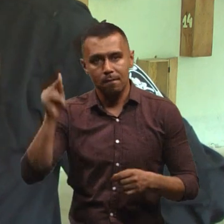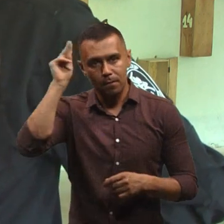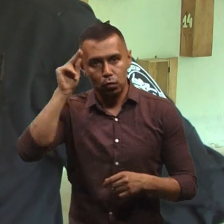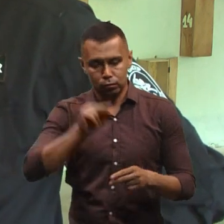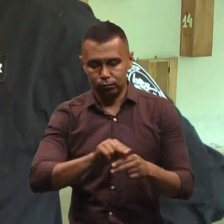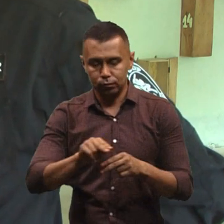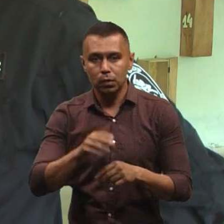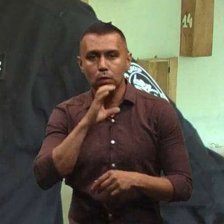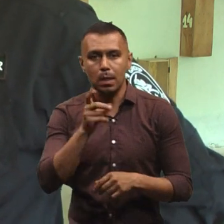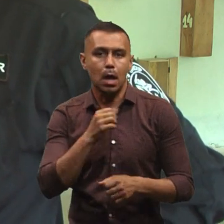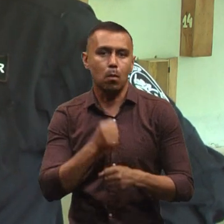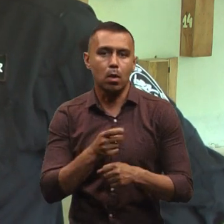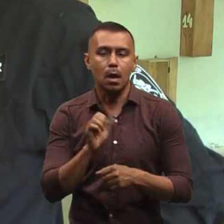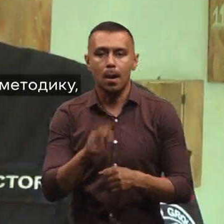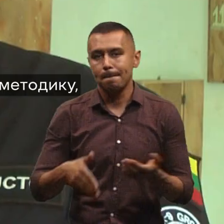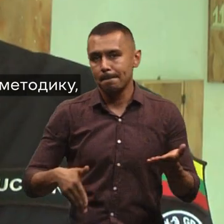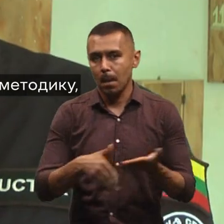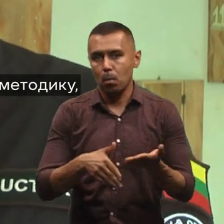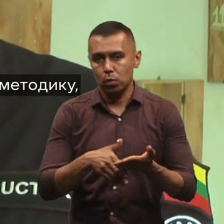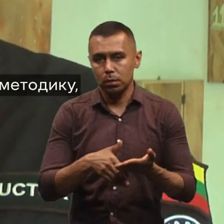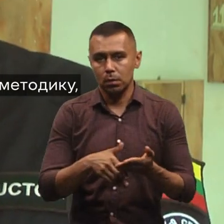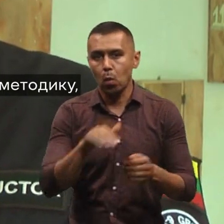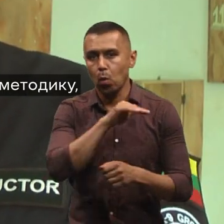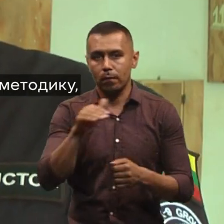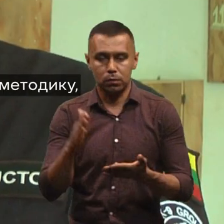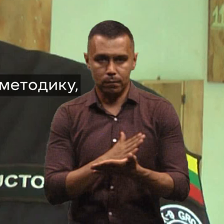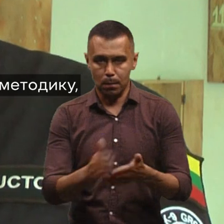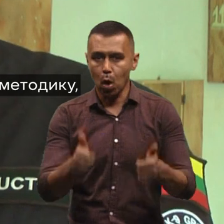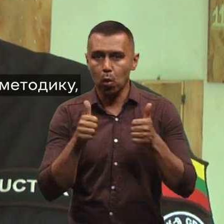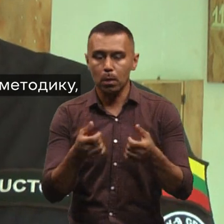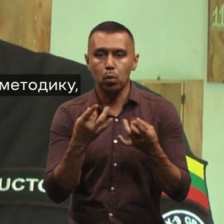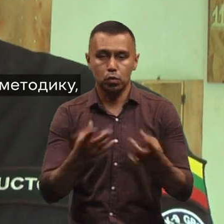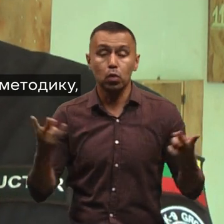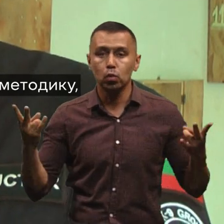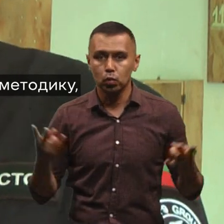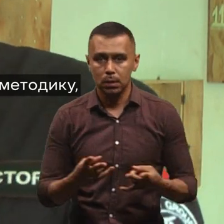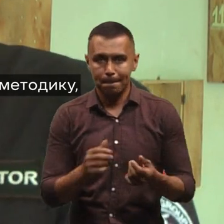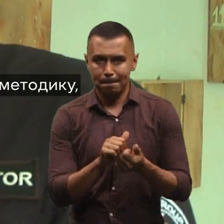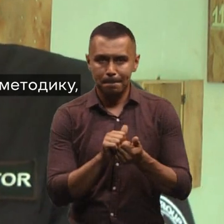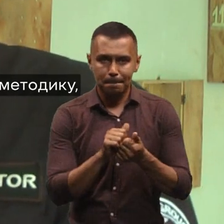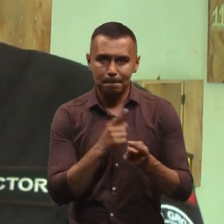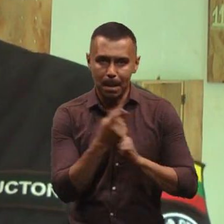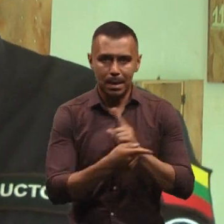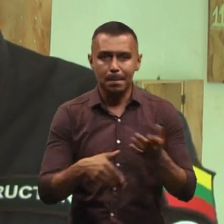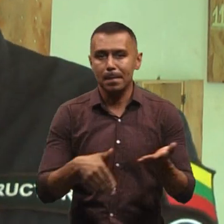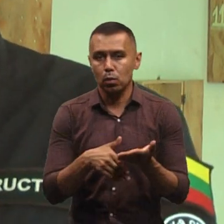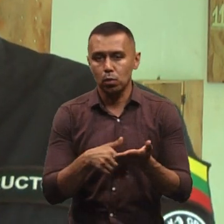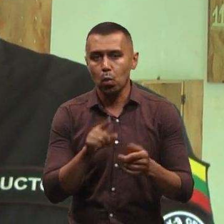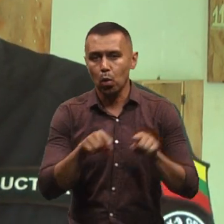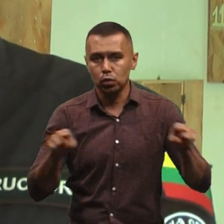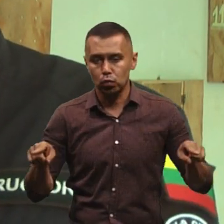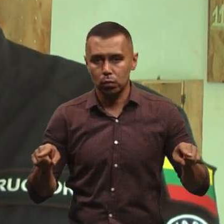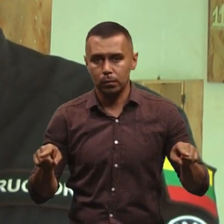собаку для роботи, як допомога. Уровень зовсім хороший, просто треба змінити трохи методику, кое-що